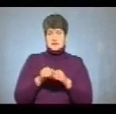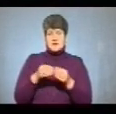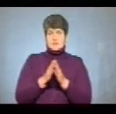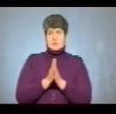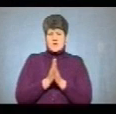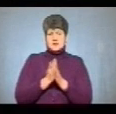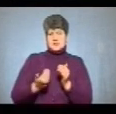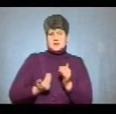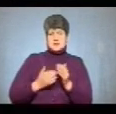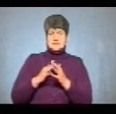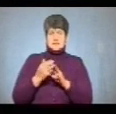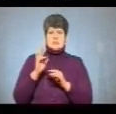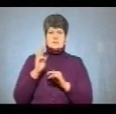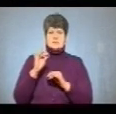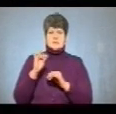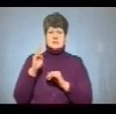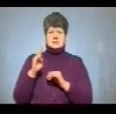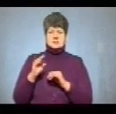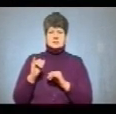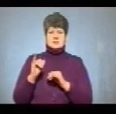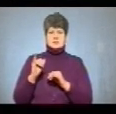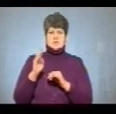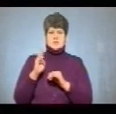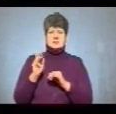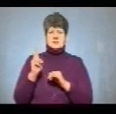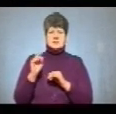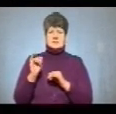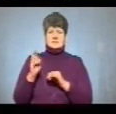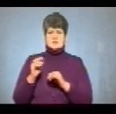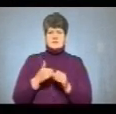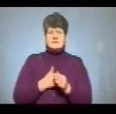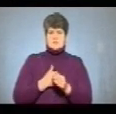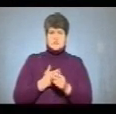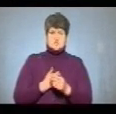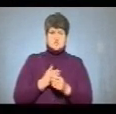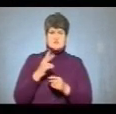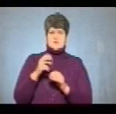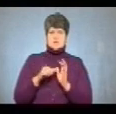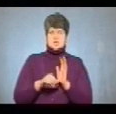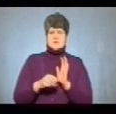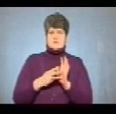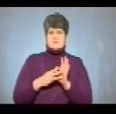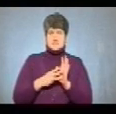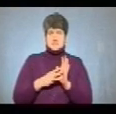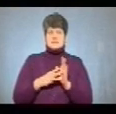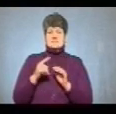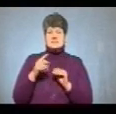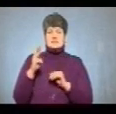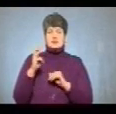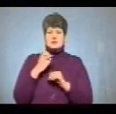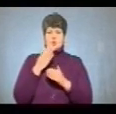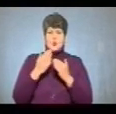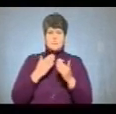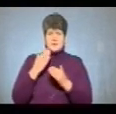повідомив один із них, Олександр Кадук, перейти до Православної церкви України виявили бажання 268 із 300 опитаних